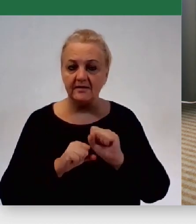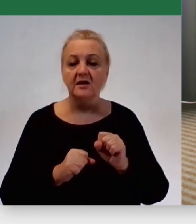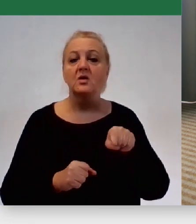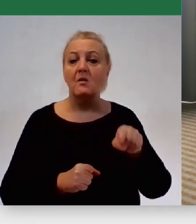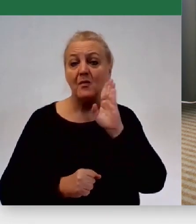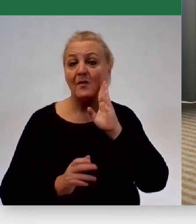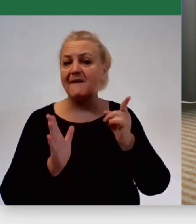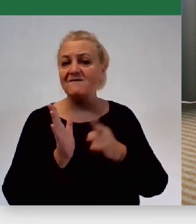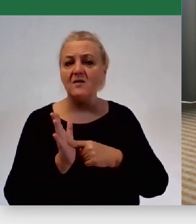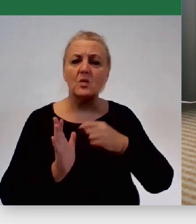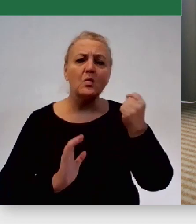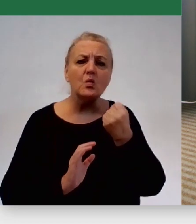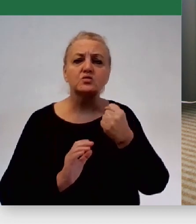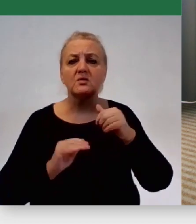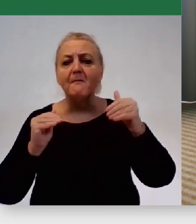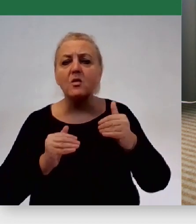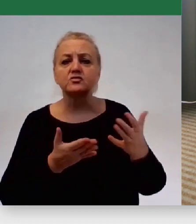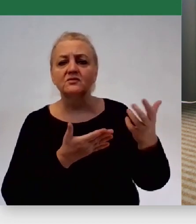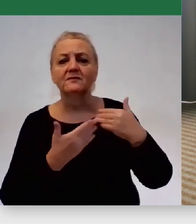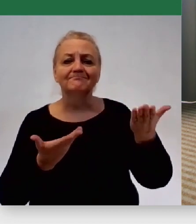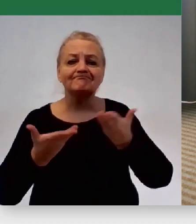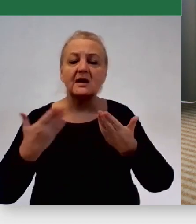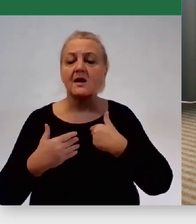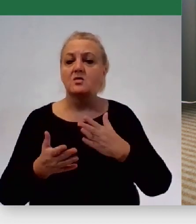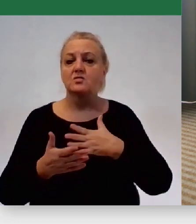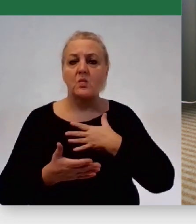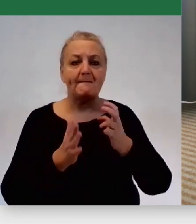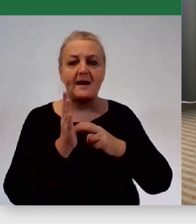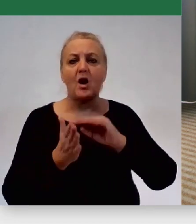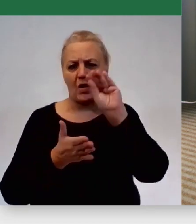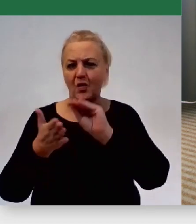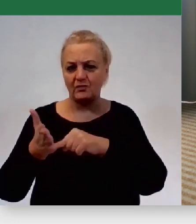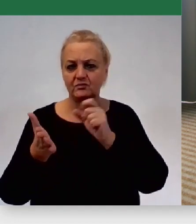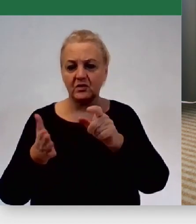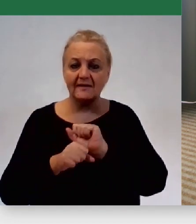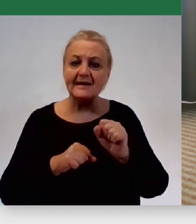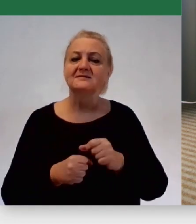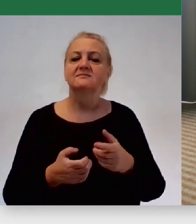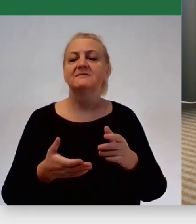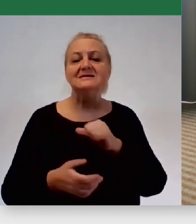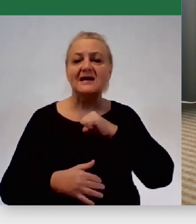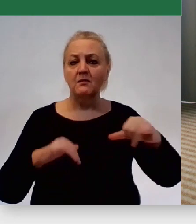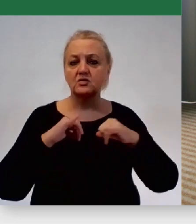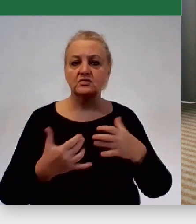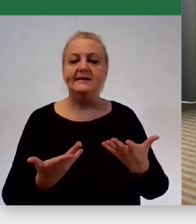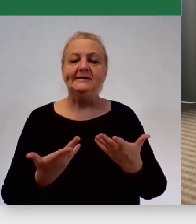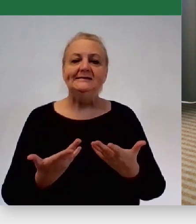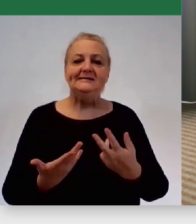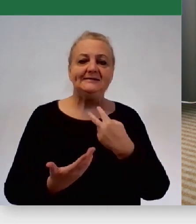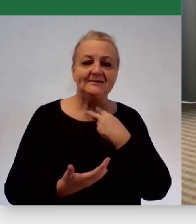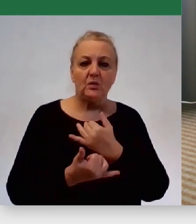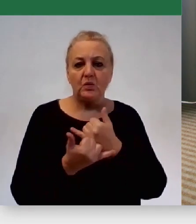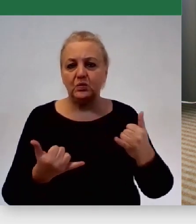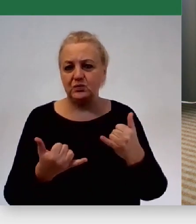użycia różnych zasobów, których brakuje, też opisujemy to, jak systematycznie jednak samorządy są drenowane z różnego